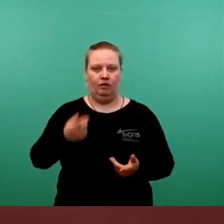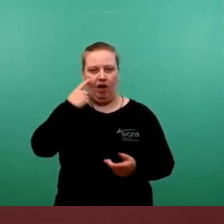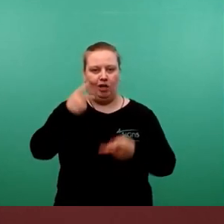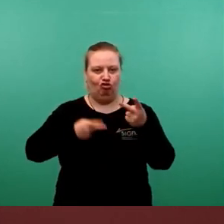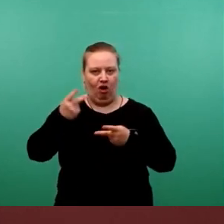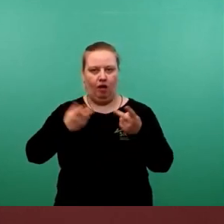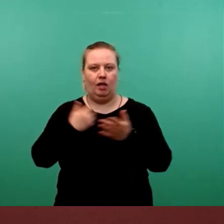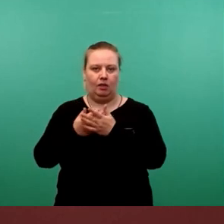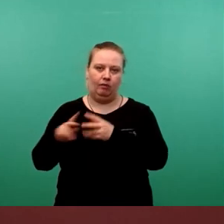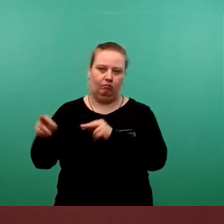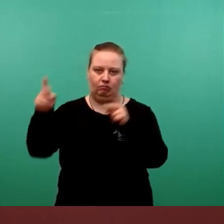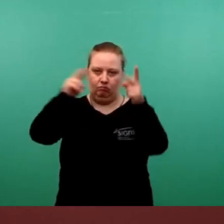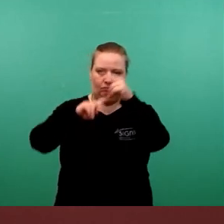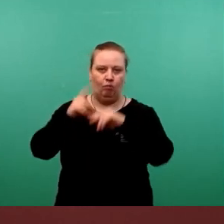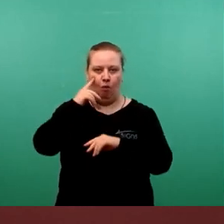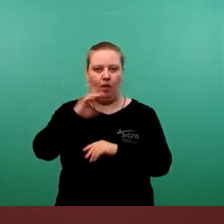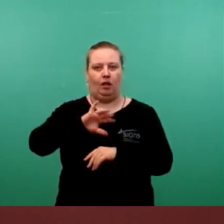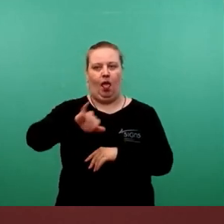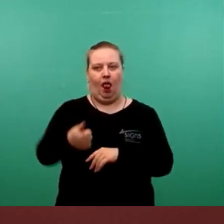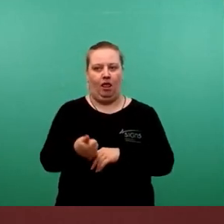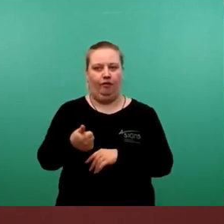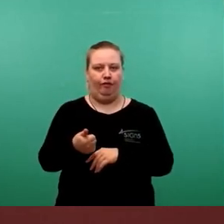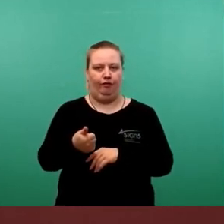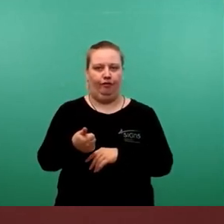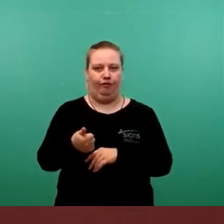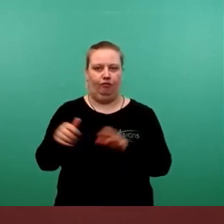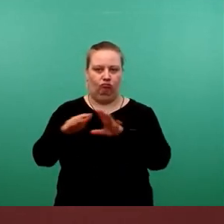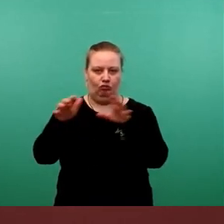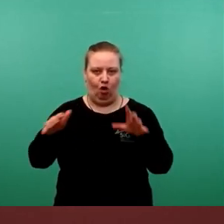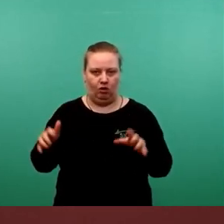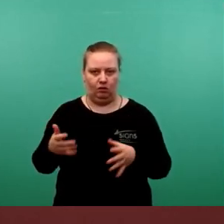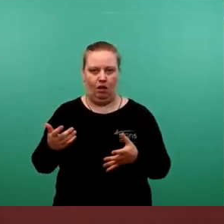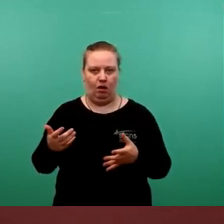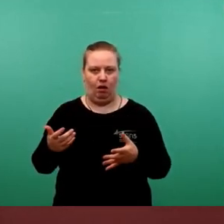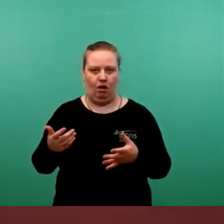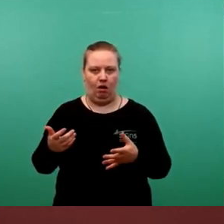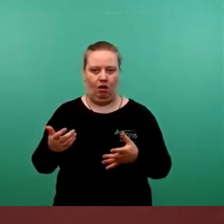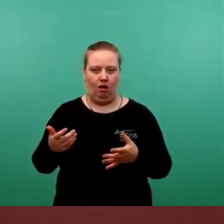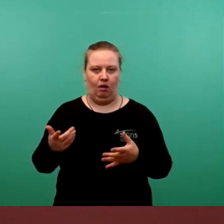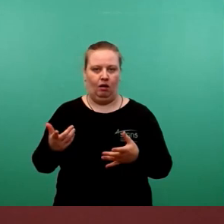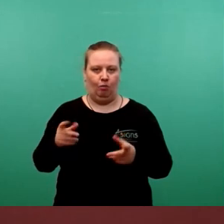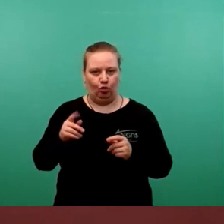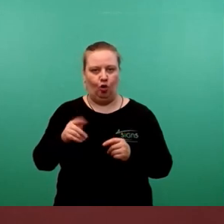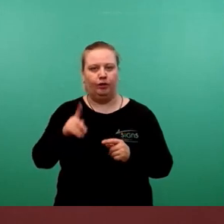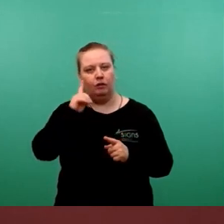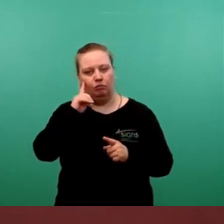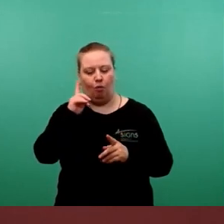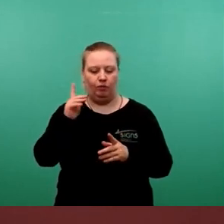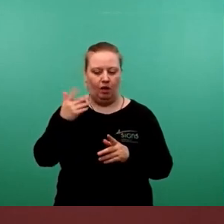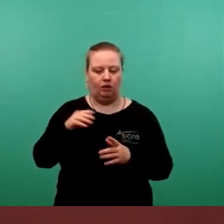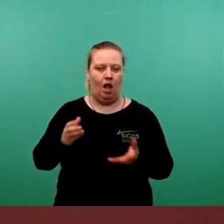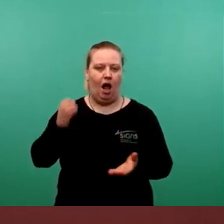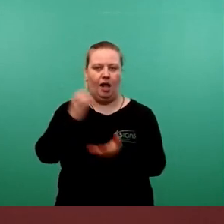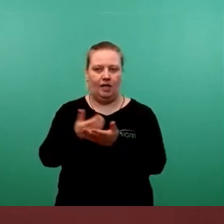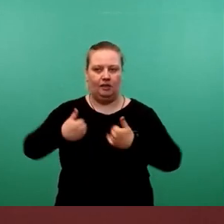notwendig. Aktuell sind elf Gehölze in den angegebenen Qualitäten als Ersatz zu